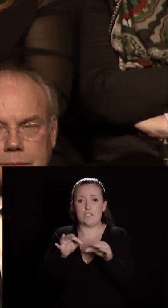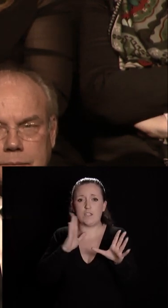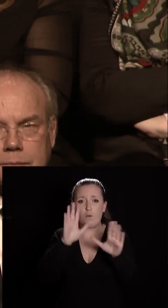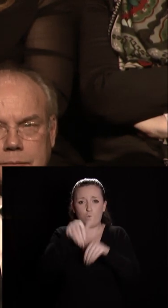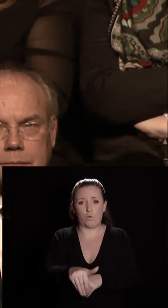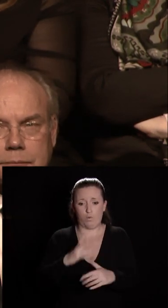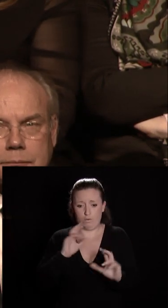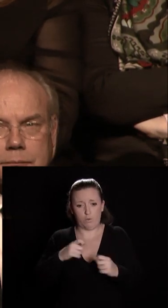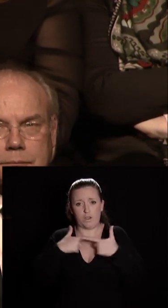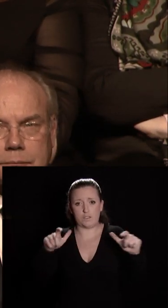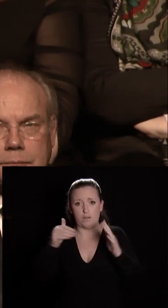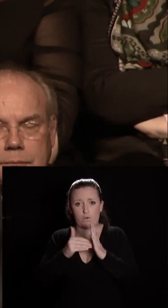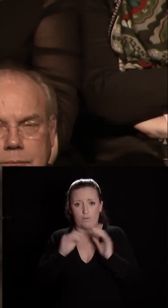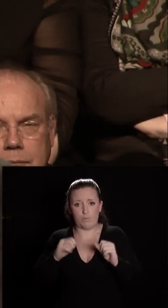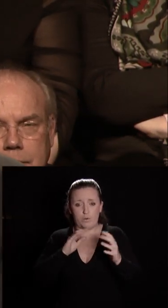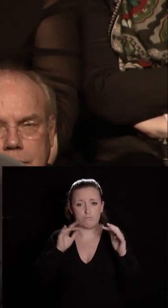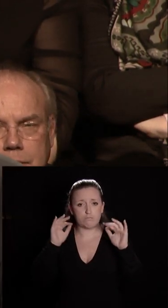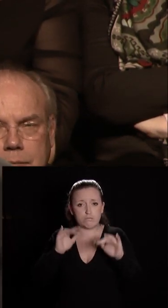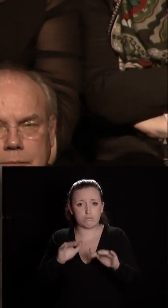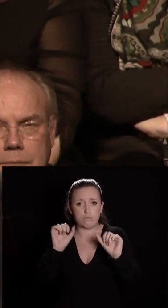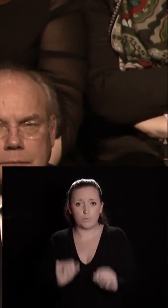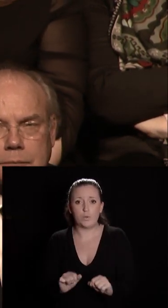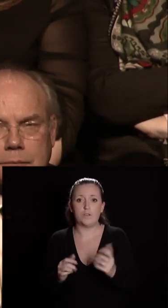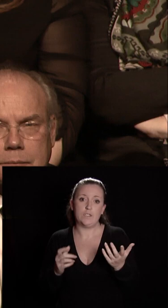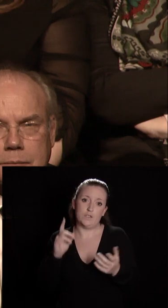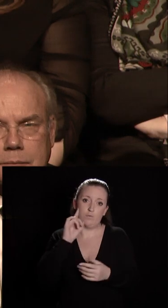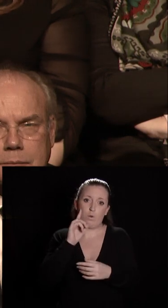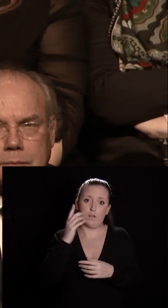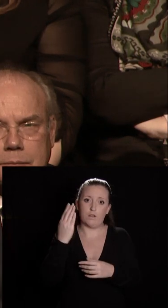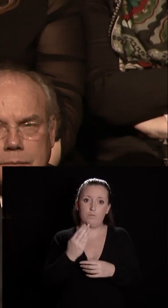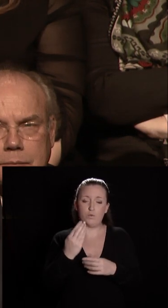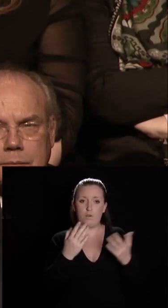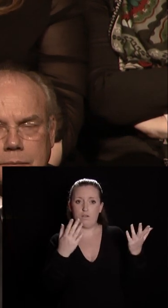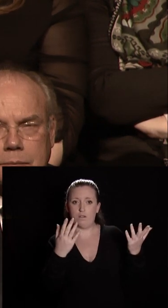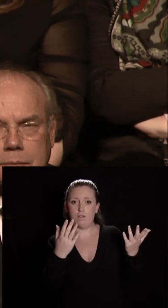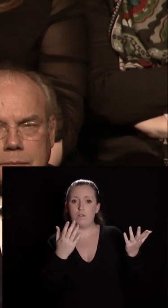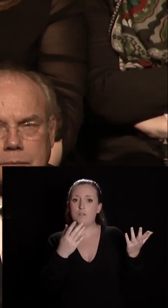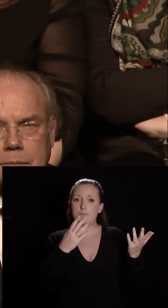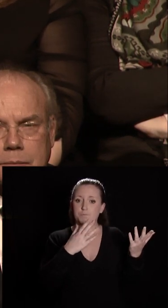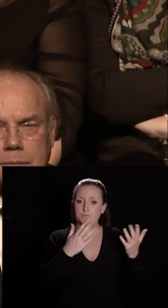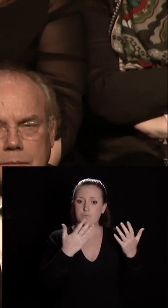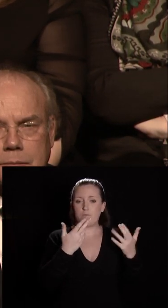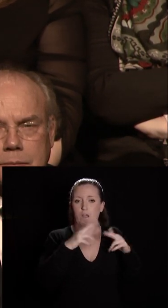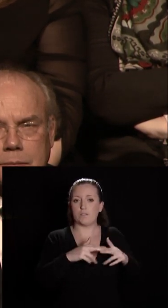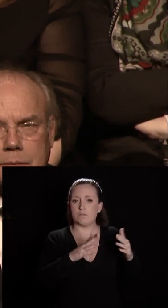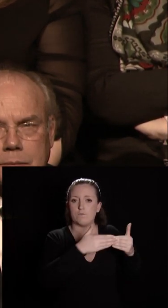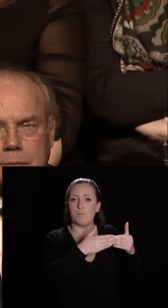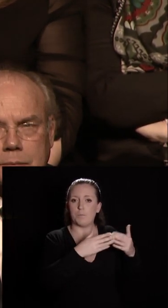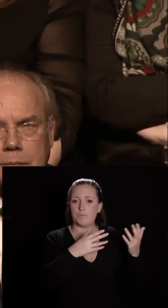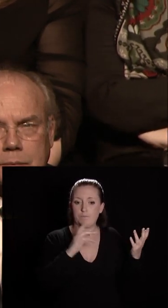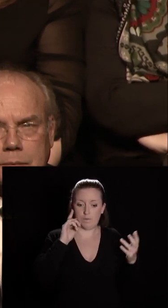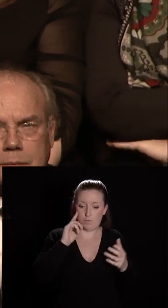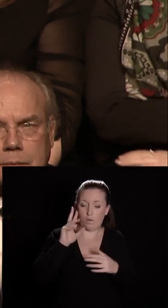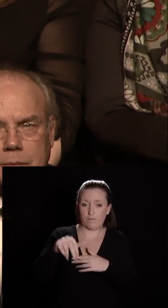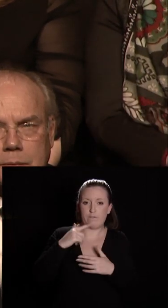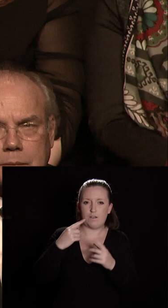mois derniers mois de fermeture nécessaire au raccrochage final des œuvres et d'autre part bien sûr qu'un événement important